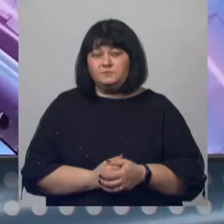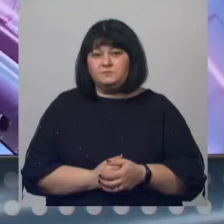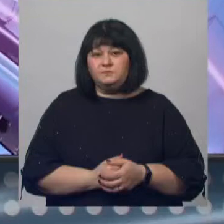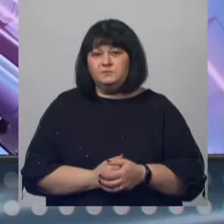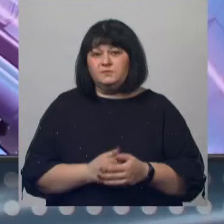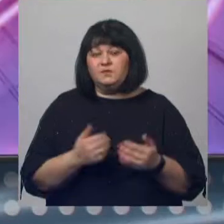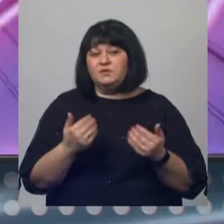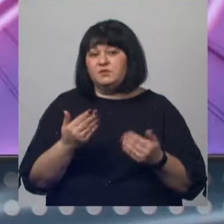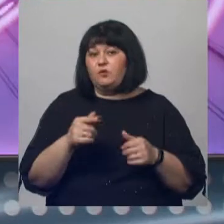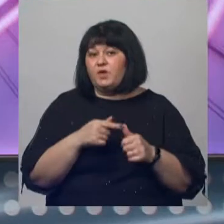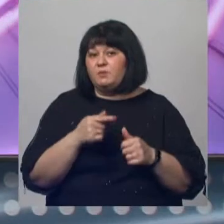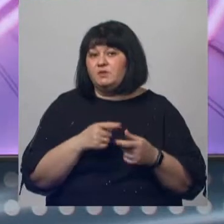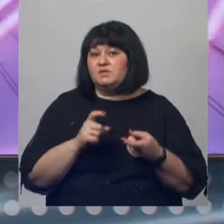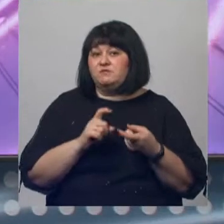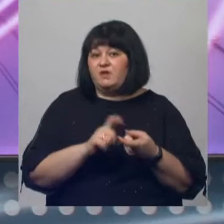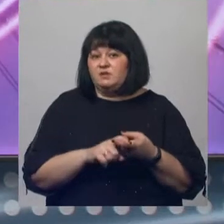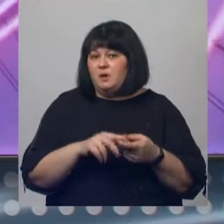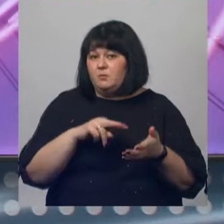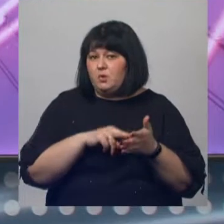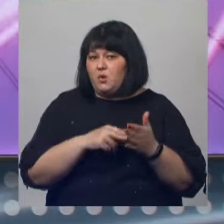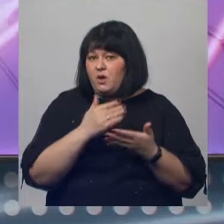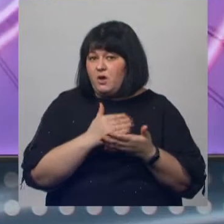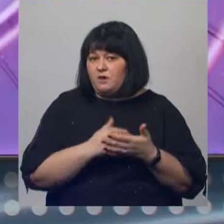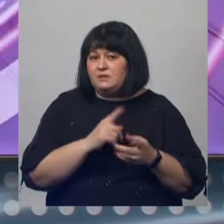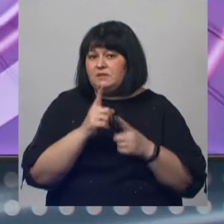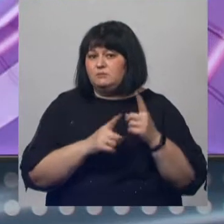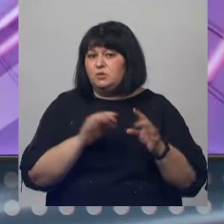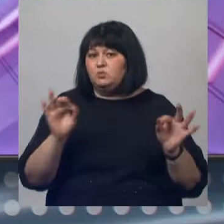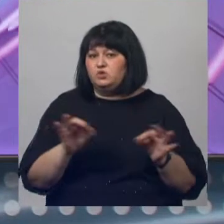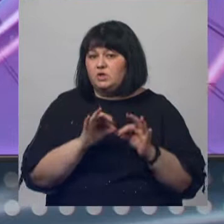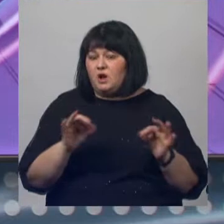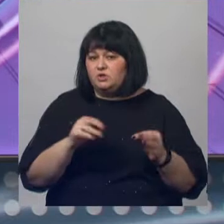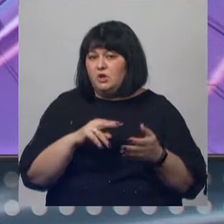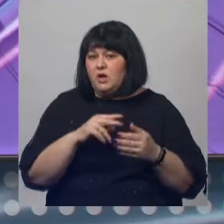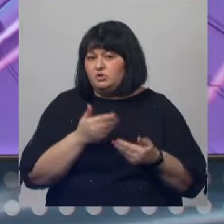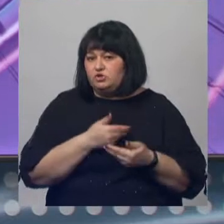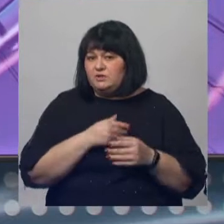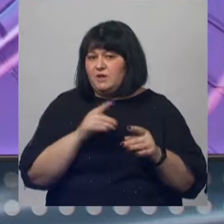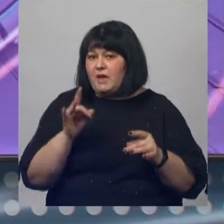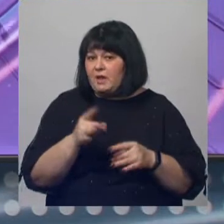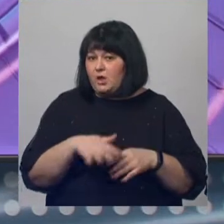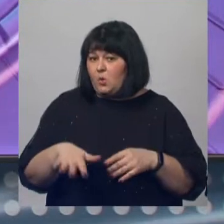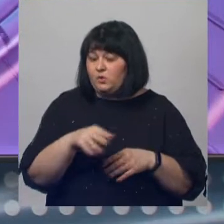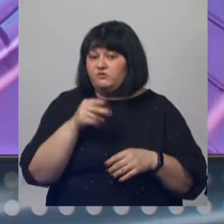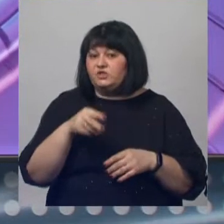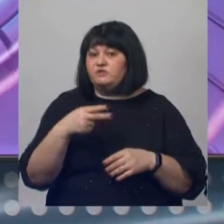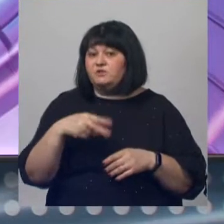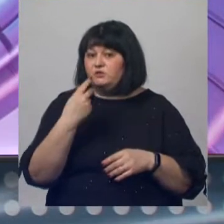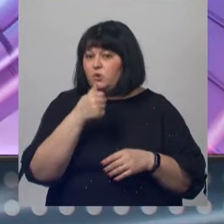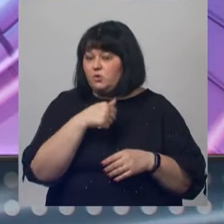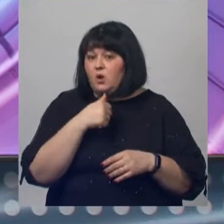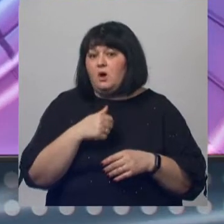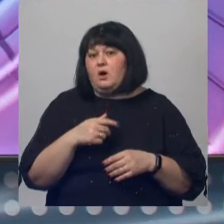С его именем связаны знаковые проекты, изменившие музыкальную жизнь регионов. В 2022 году выдающемуся